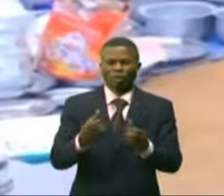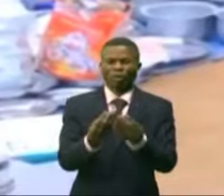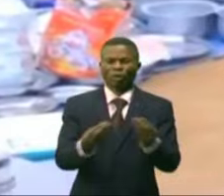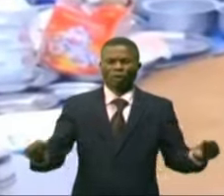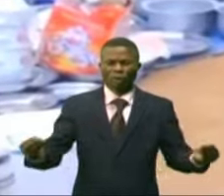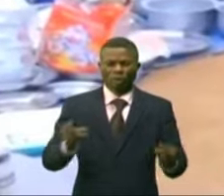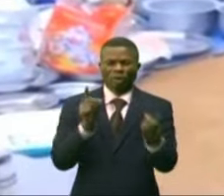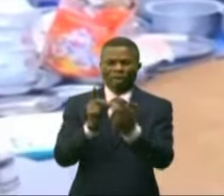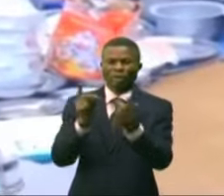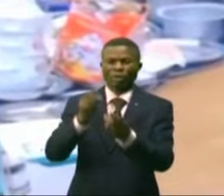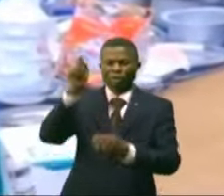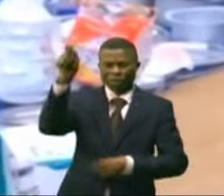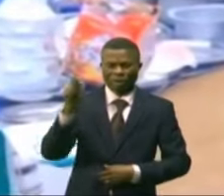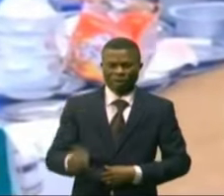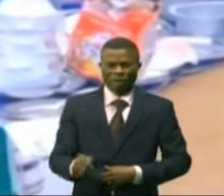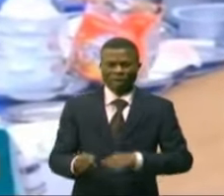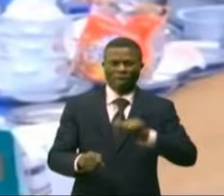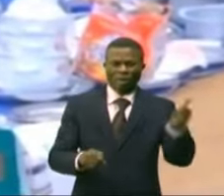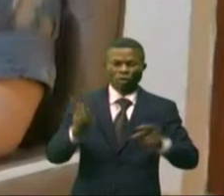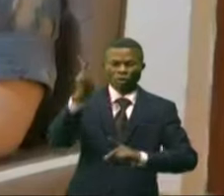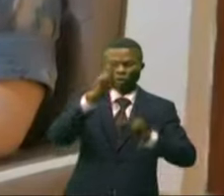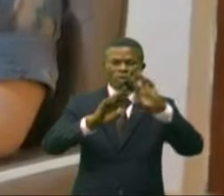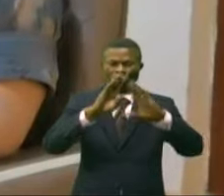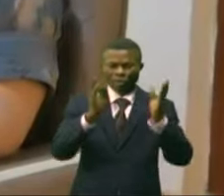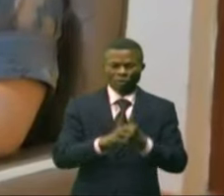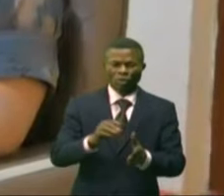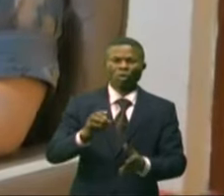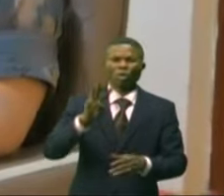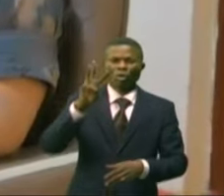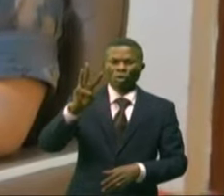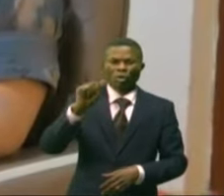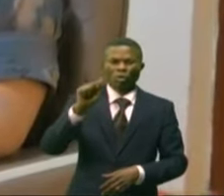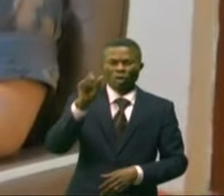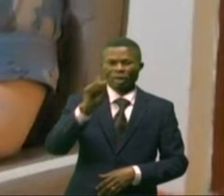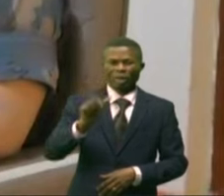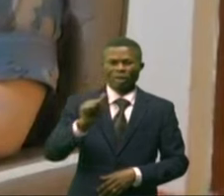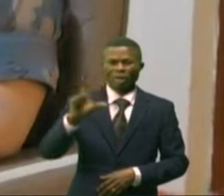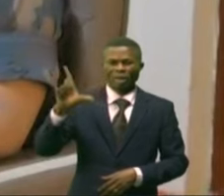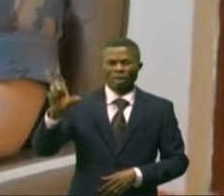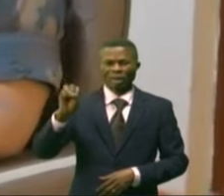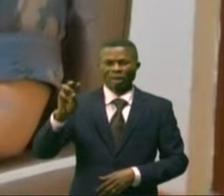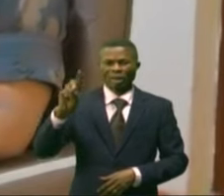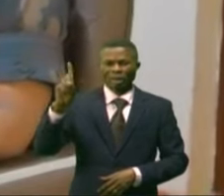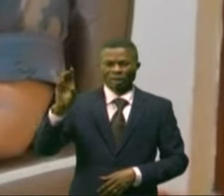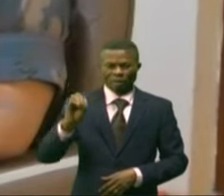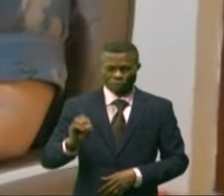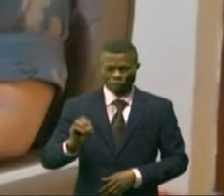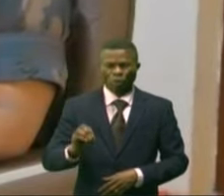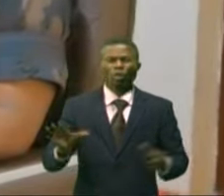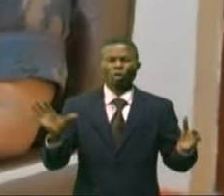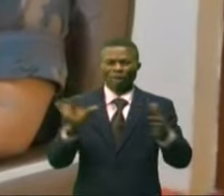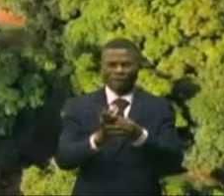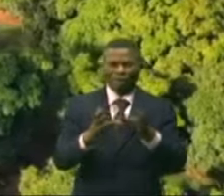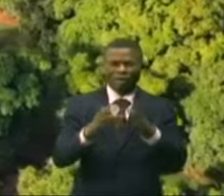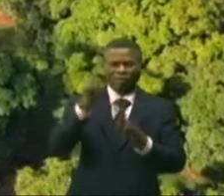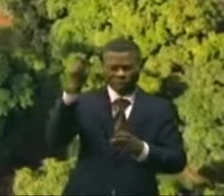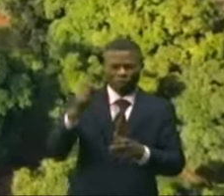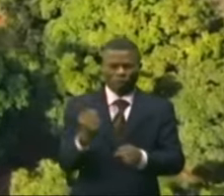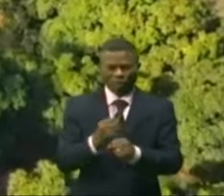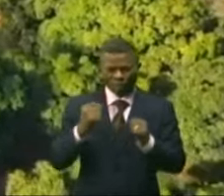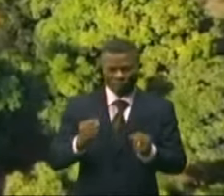'approche militaire et non-militaire mise en œuvre par le gouvernement militaire de Lutouris, le lieutenant-général Ubuyankashamadjouni,